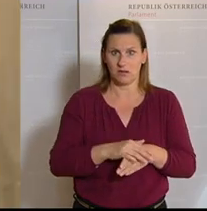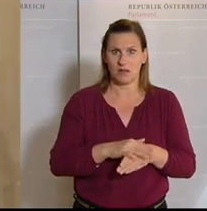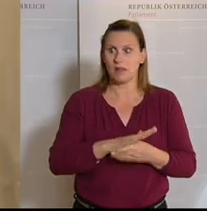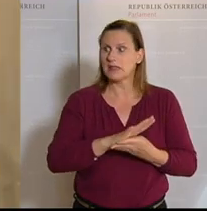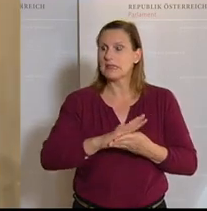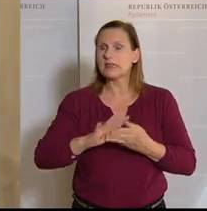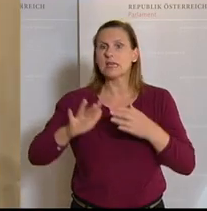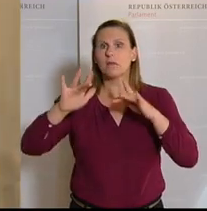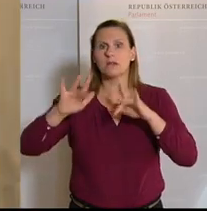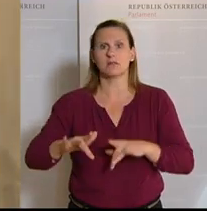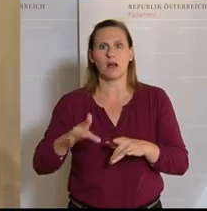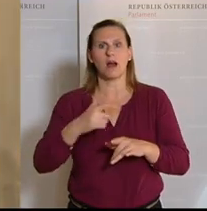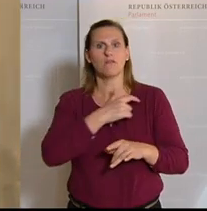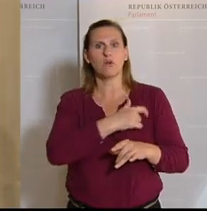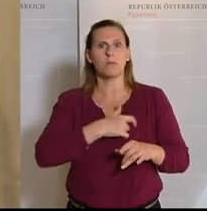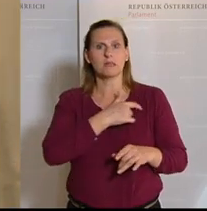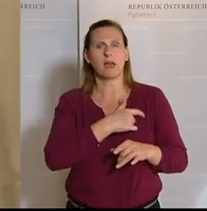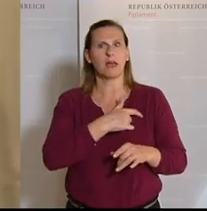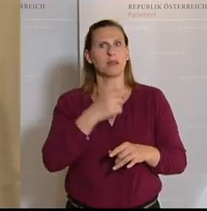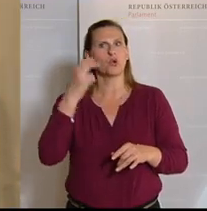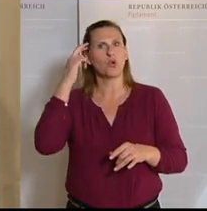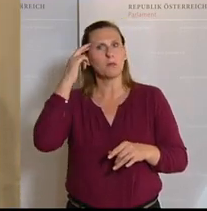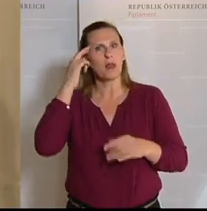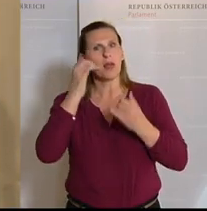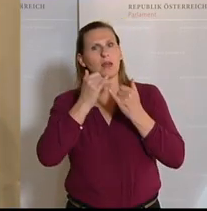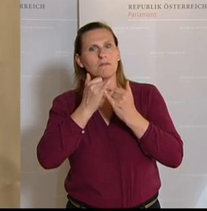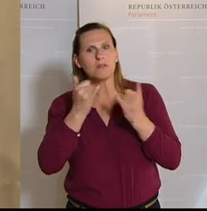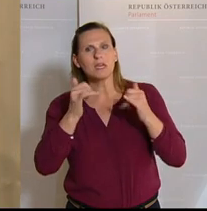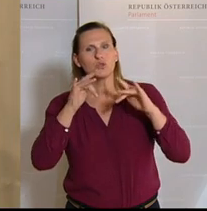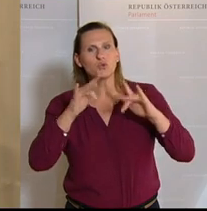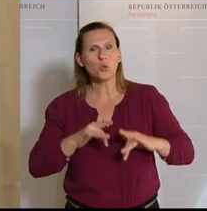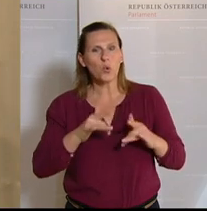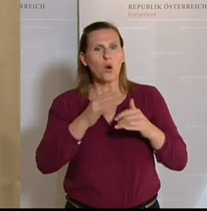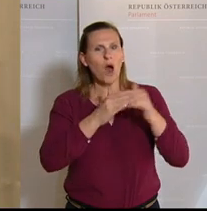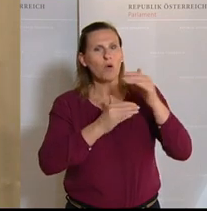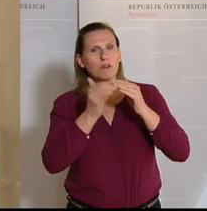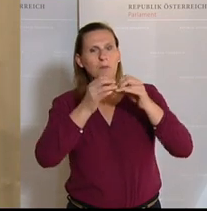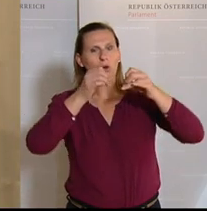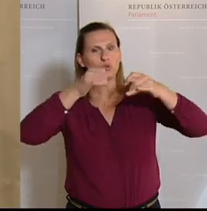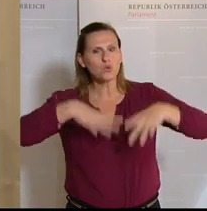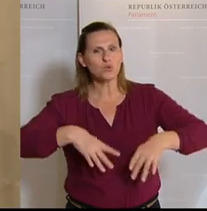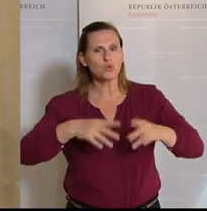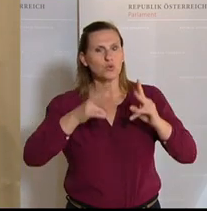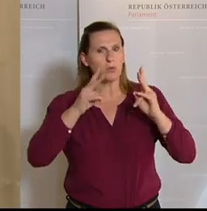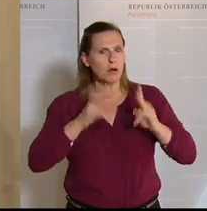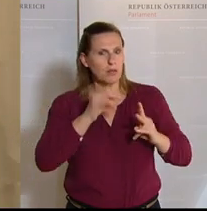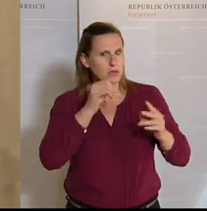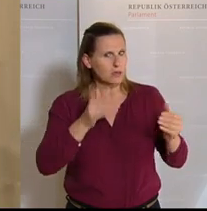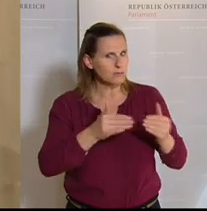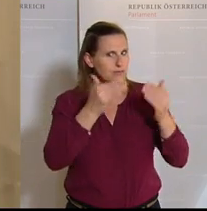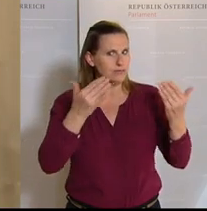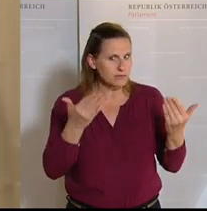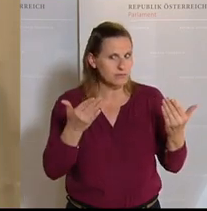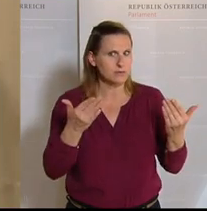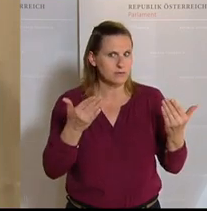niemand von den Regierungsparteien die Frage gestellt, ob so eine Konstruktion überhaupt vereinbar ist. Daher